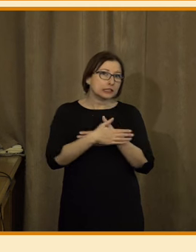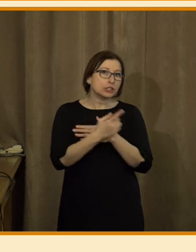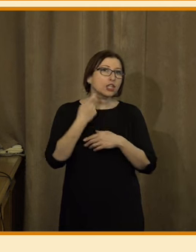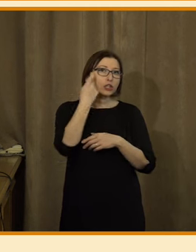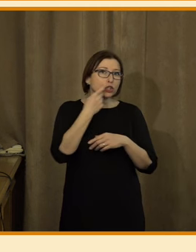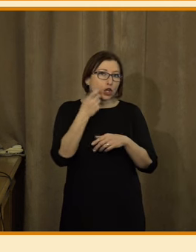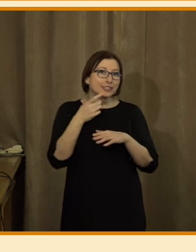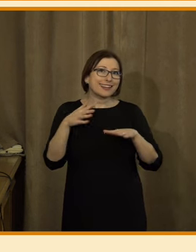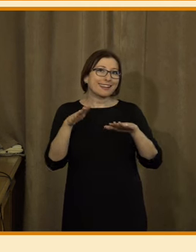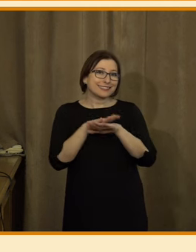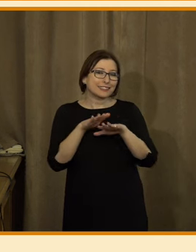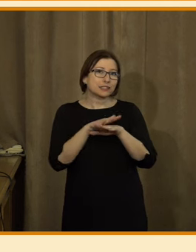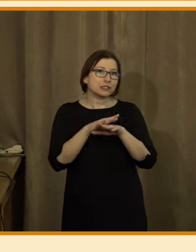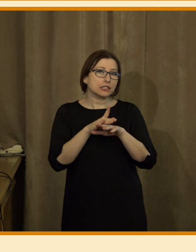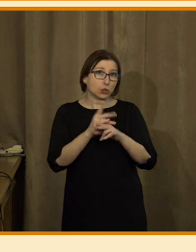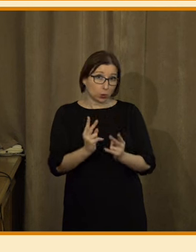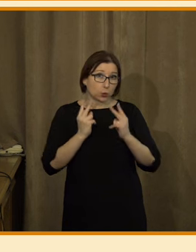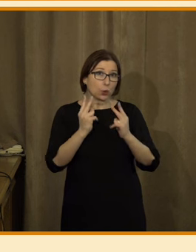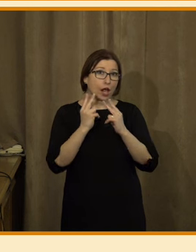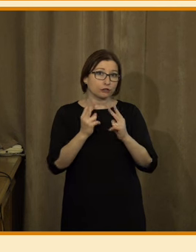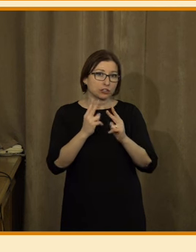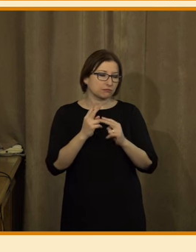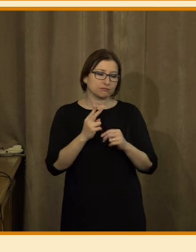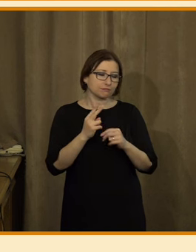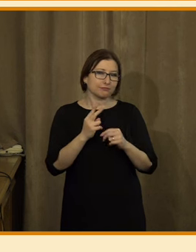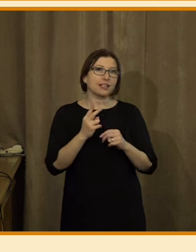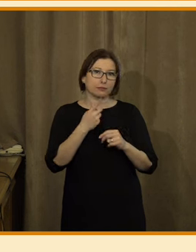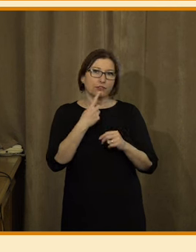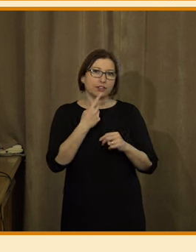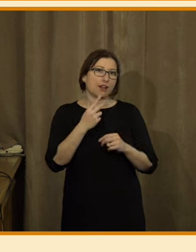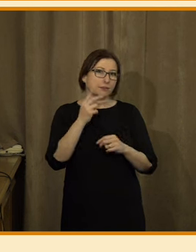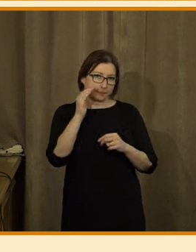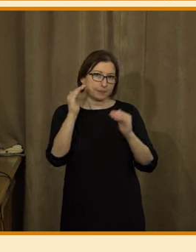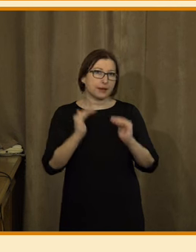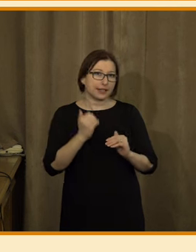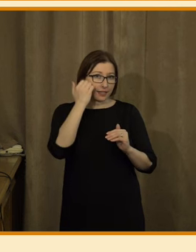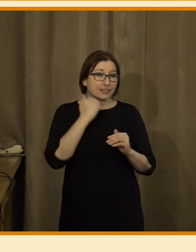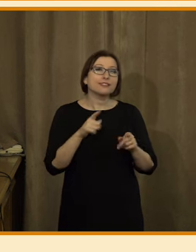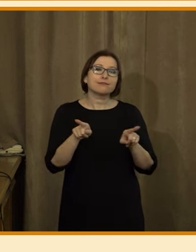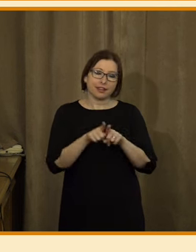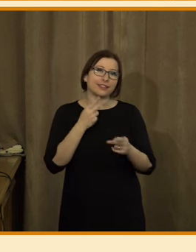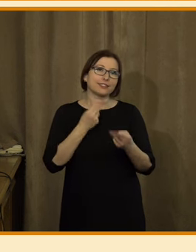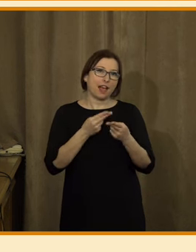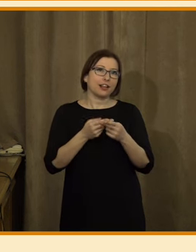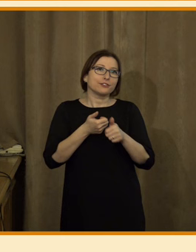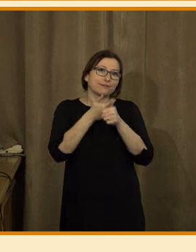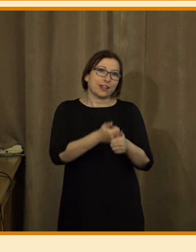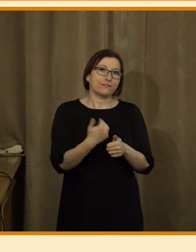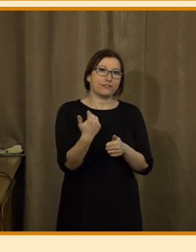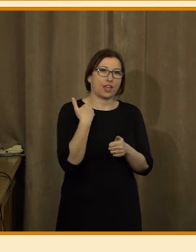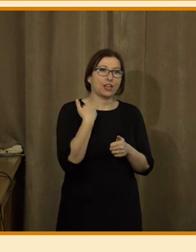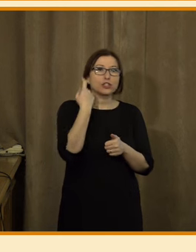sociální sítě jsou pro jejich život důležité. A samozřejmě nás asi napadne, že tam bude nějaký rozdíl ve věku, protože sociální sítě